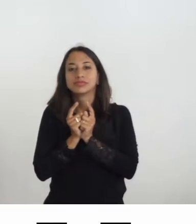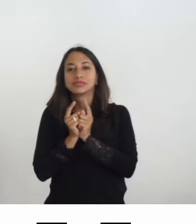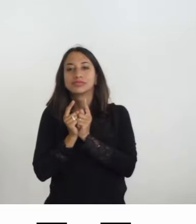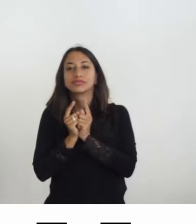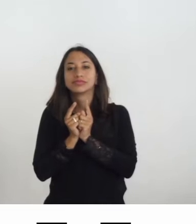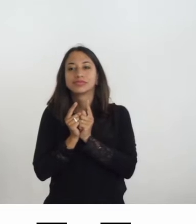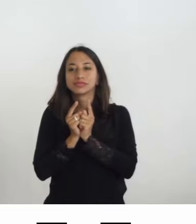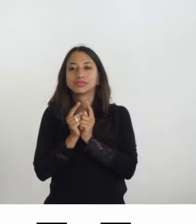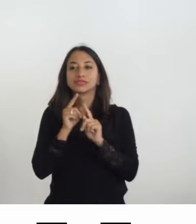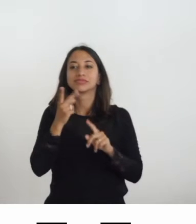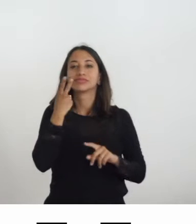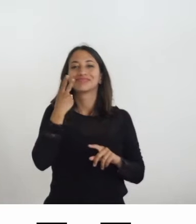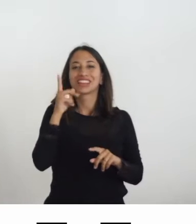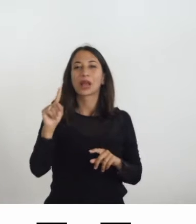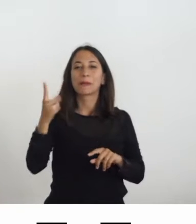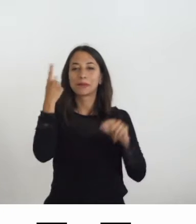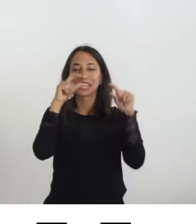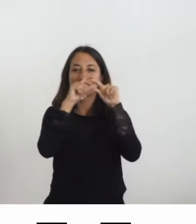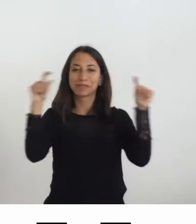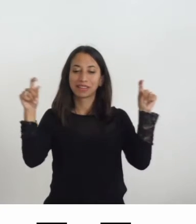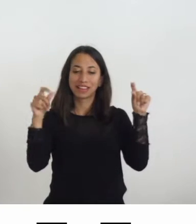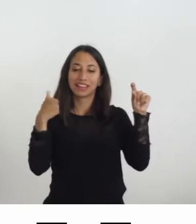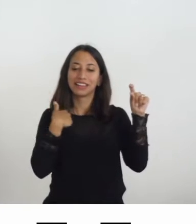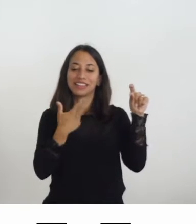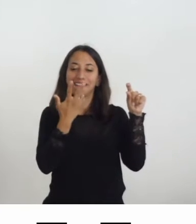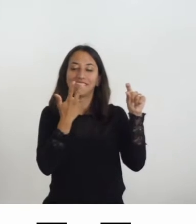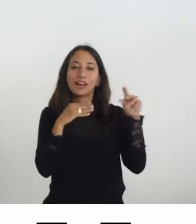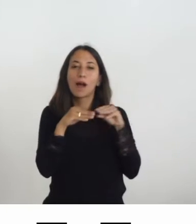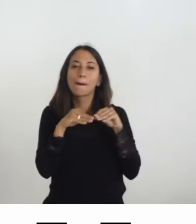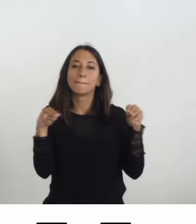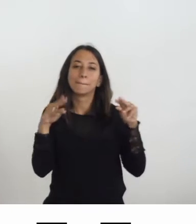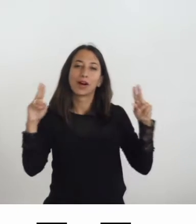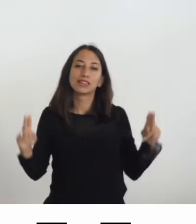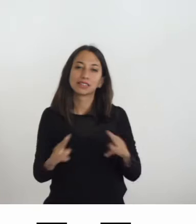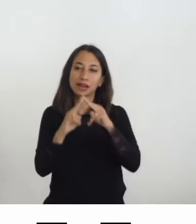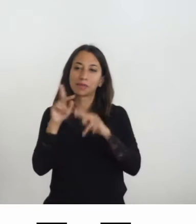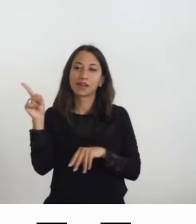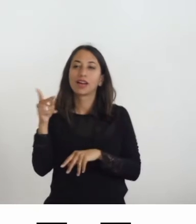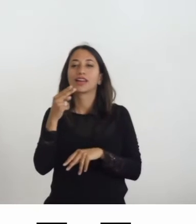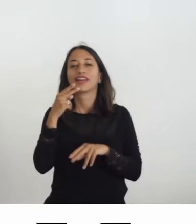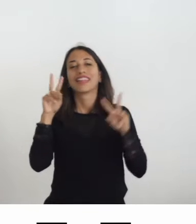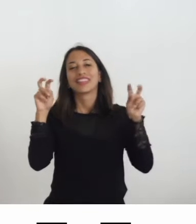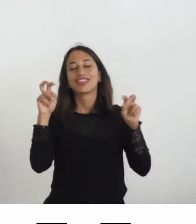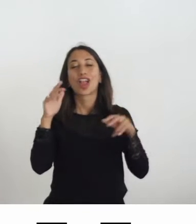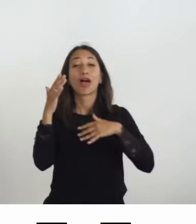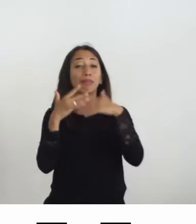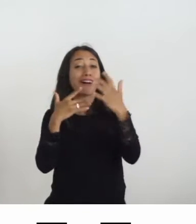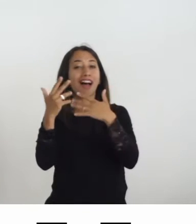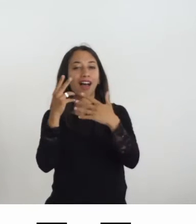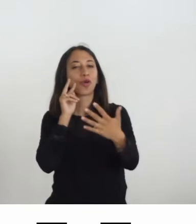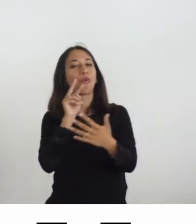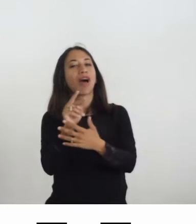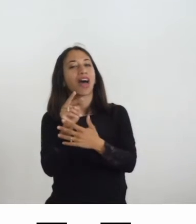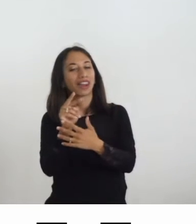dalla primissima che mi piace citare che è quella, una mostra parigina, le mani guardano, del 1977